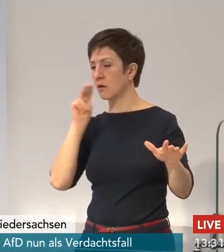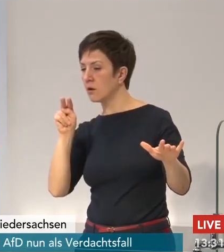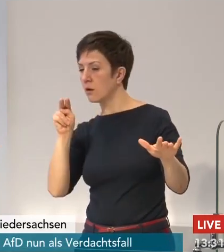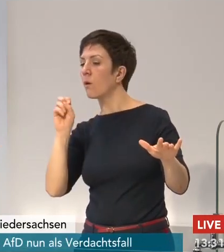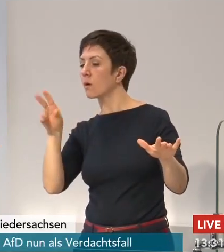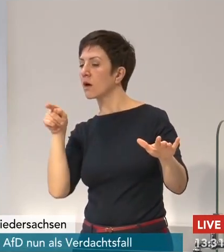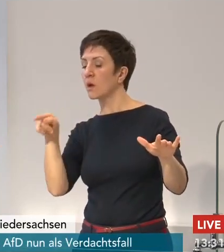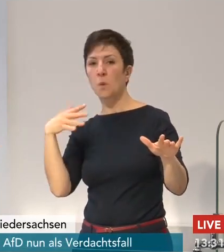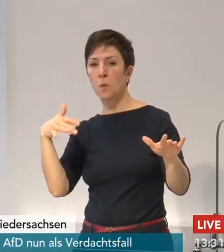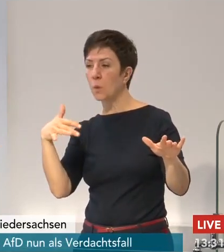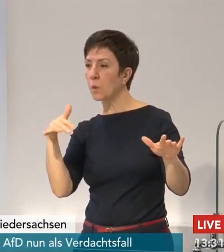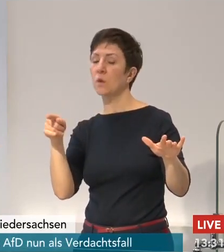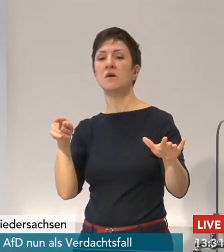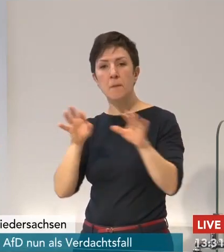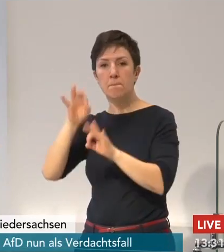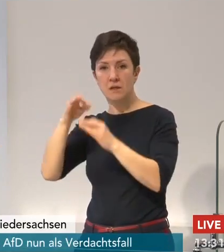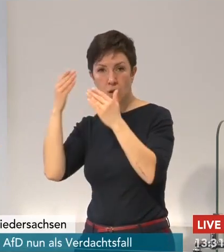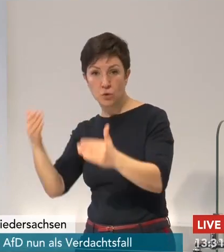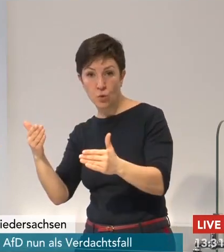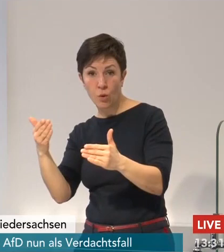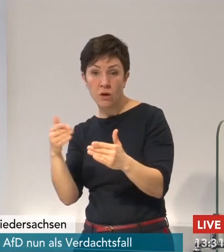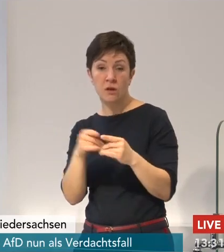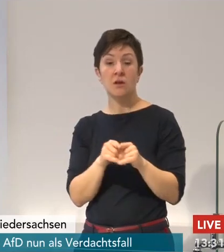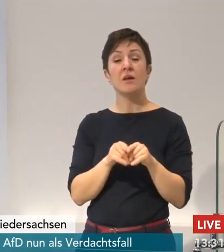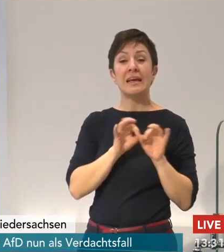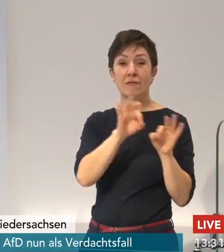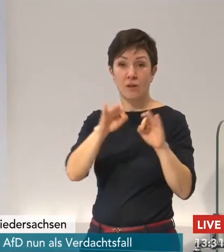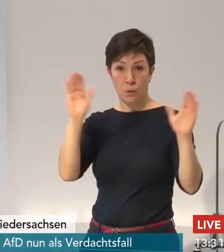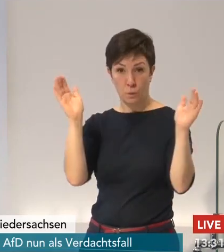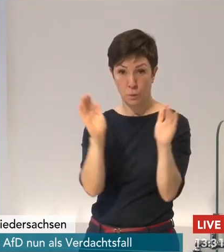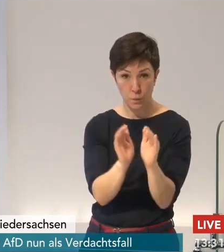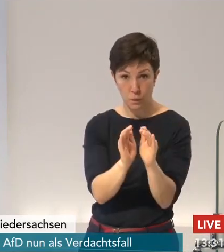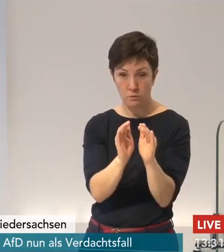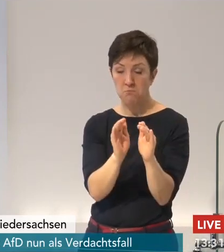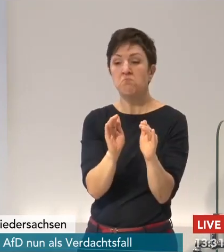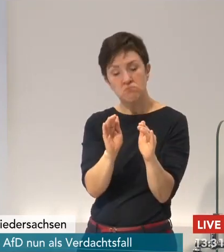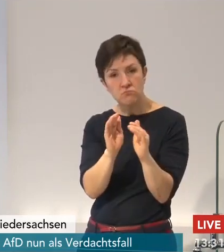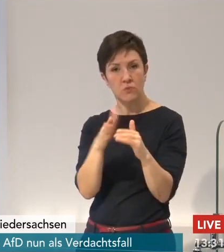und so viel Gesundheits- und Infektionsschutz wie eben auch nötig.